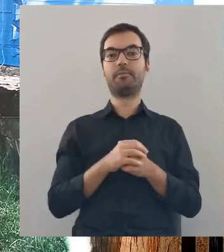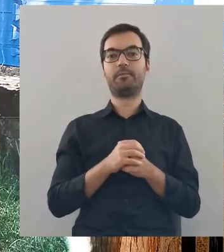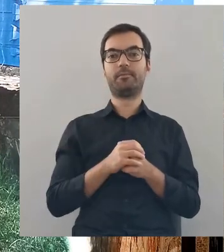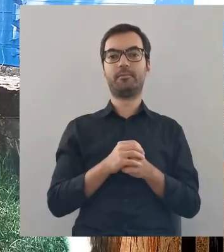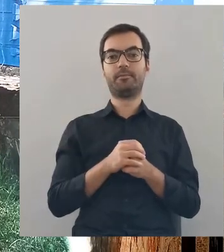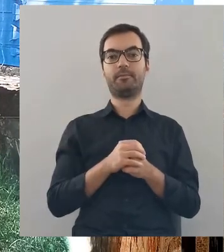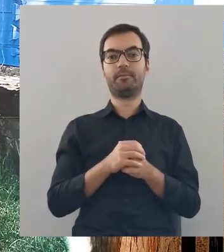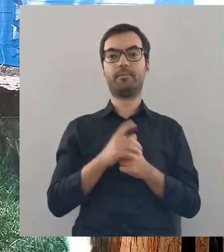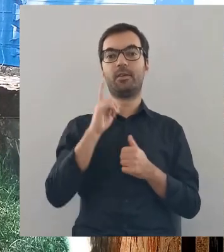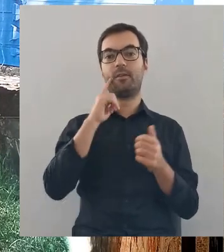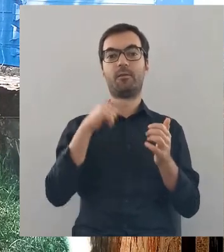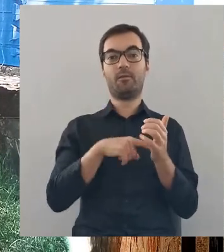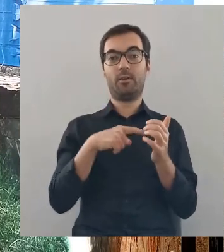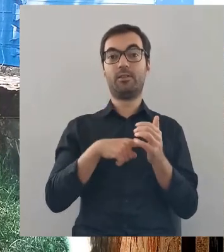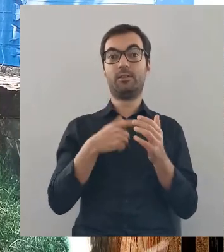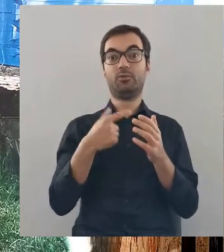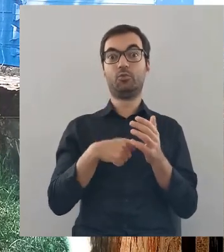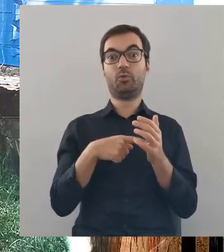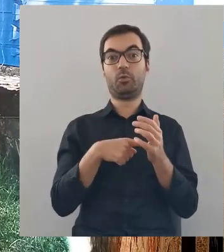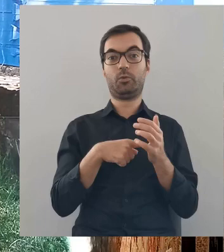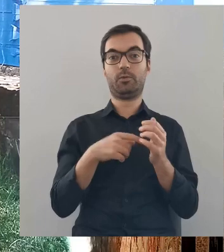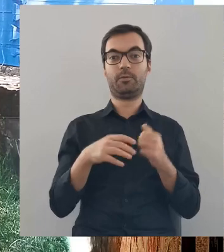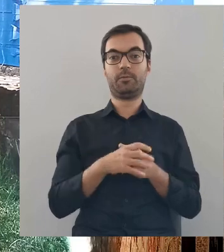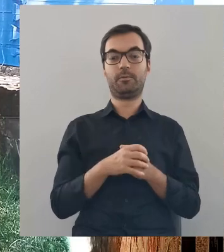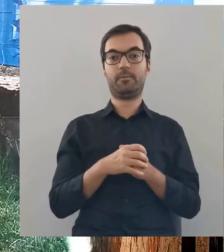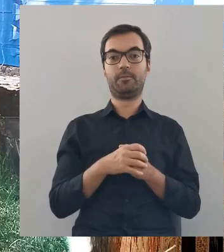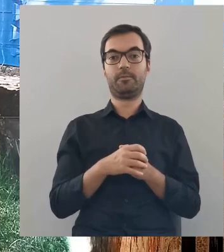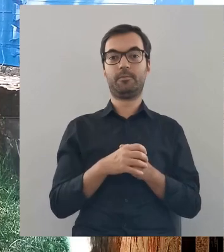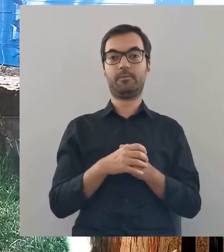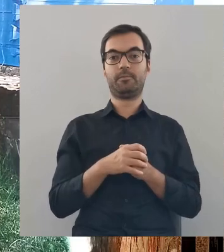podejrzewam, przepraszam bardzo, że właśnie stąd